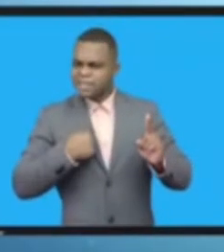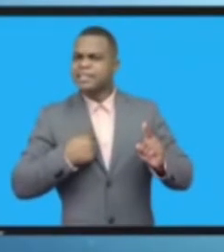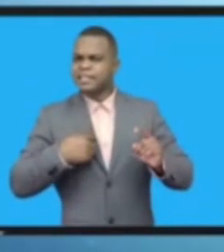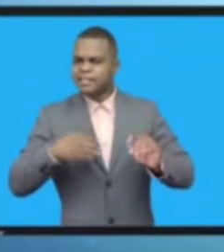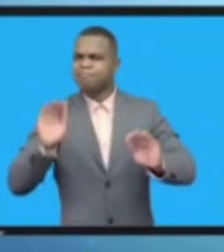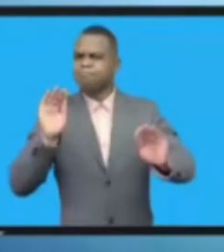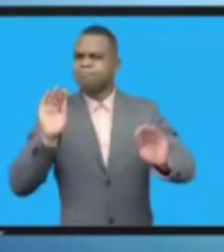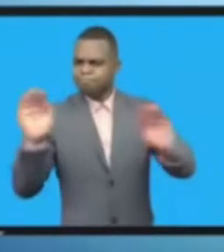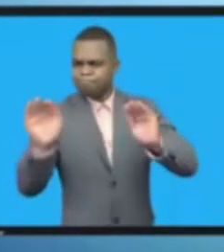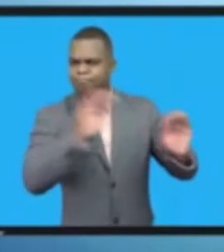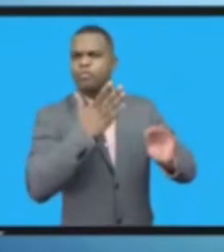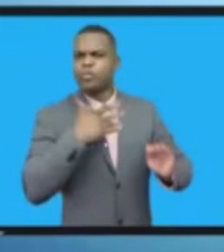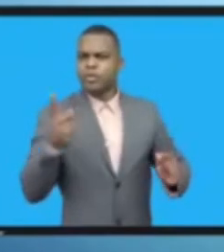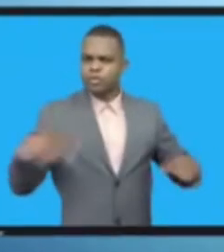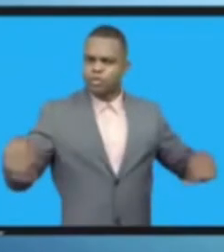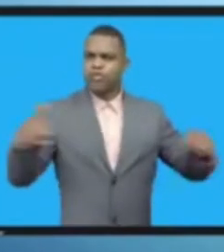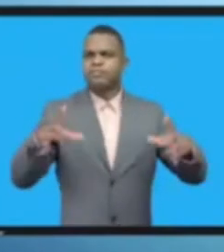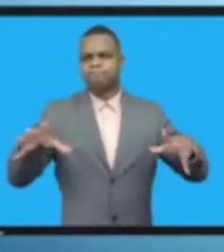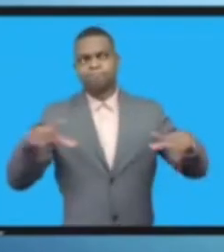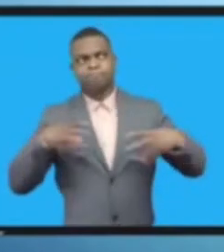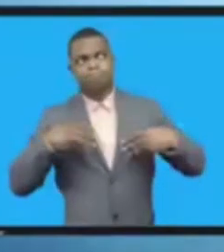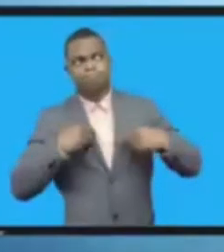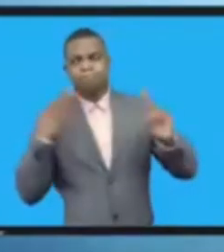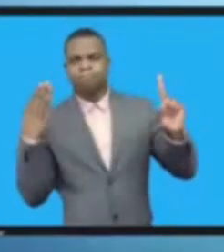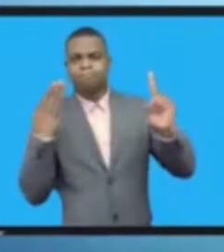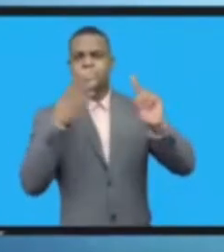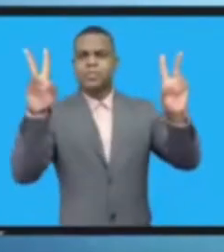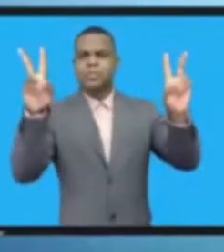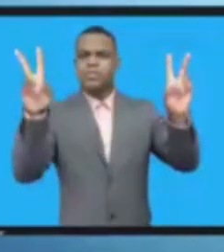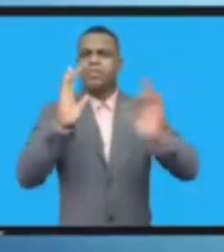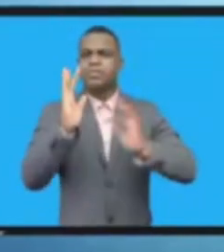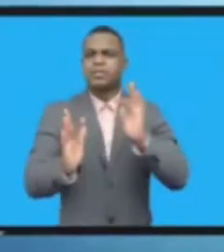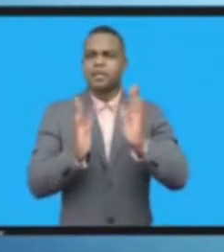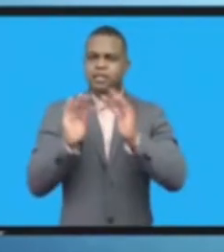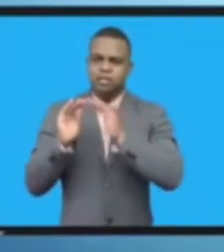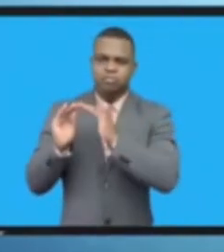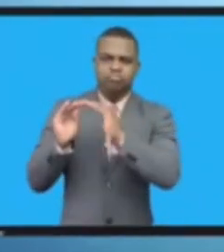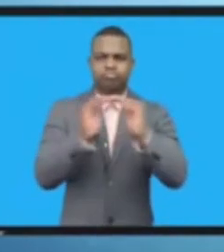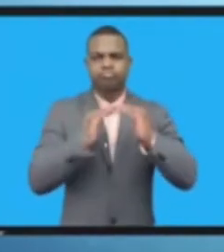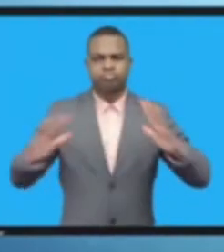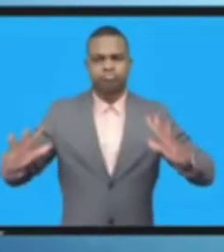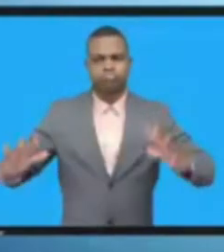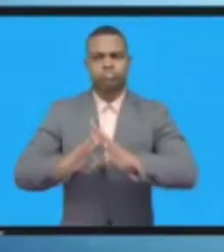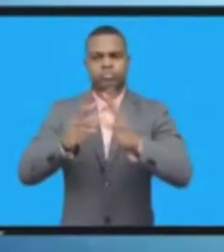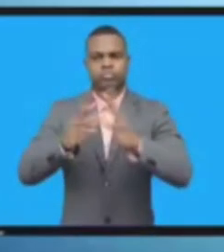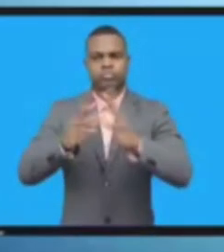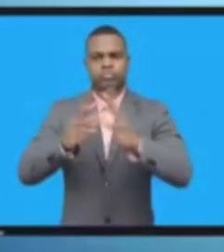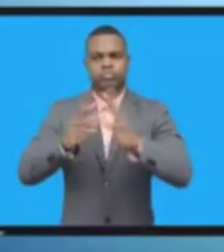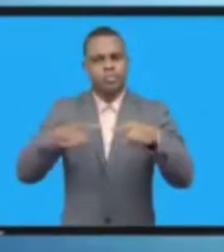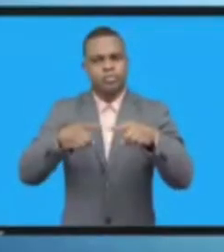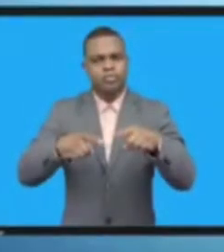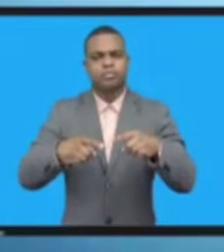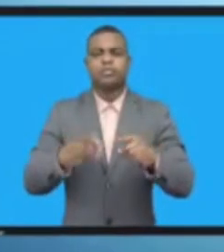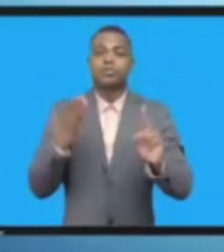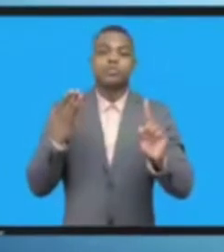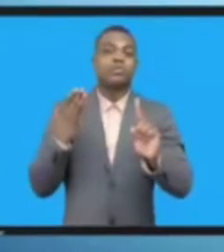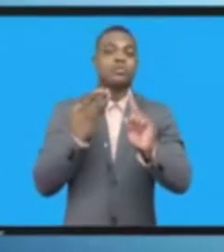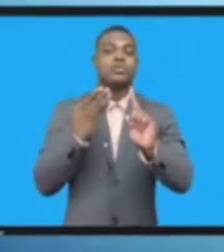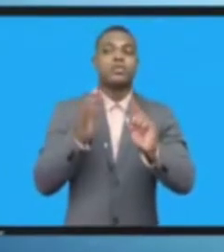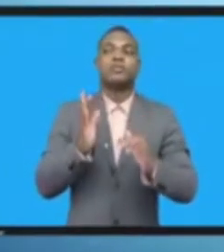كمجتمع واحد ومن ناحية أخرى فإن الاجتماعات الأخرى